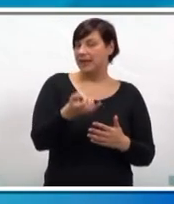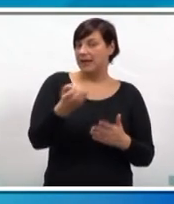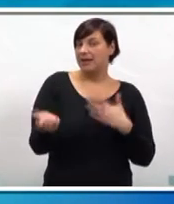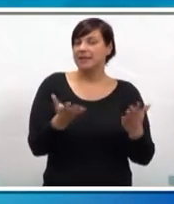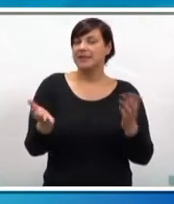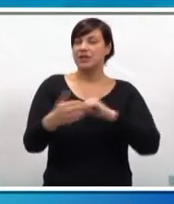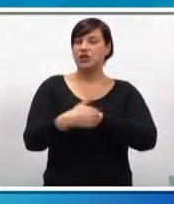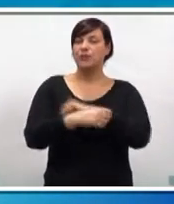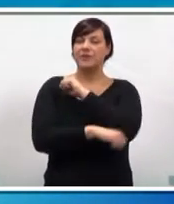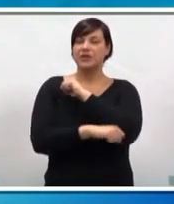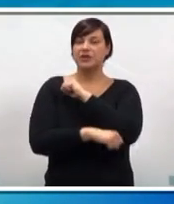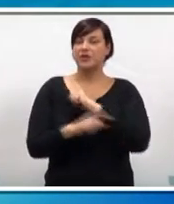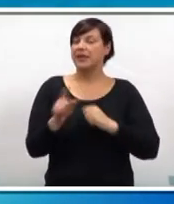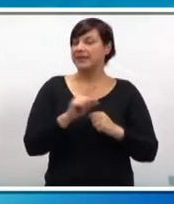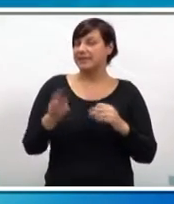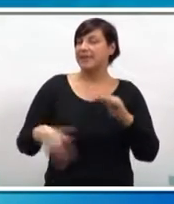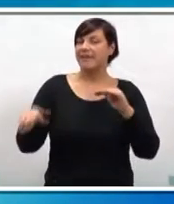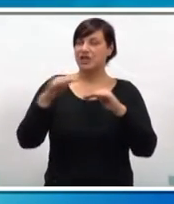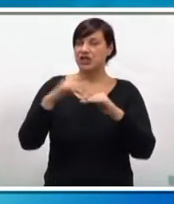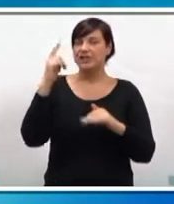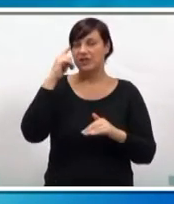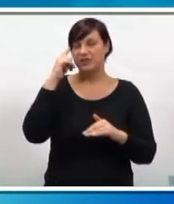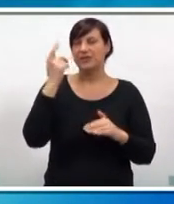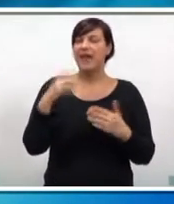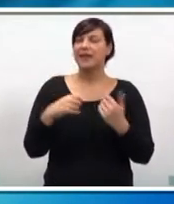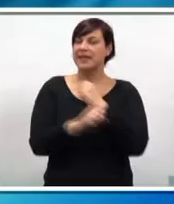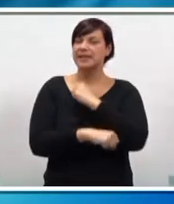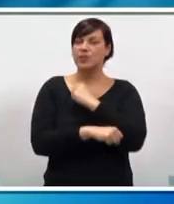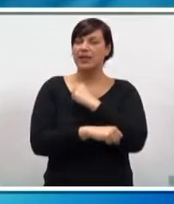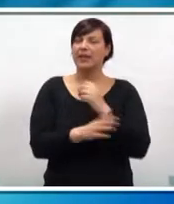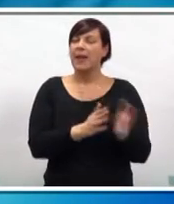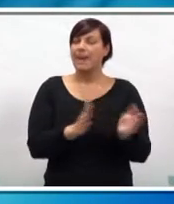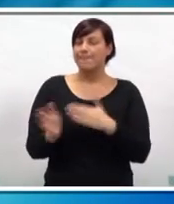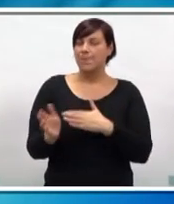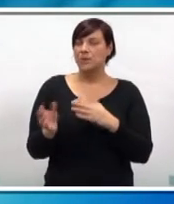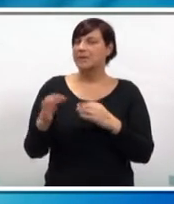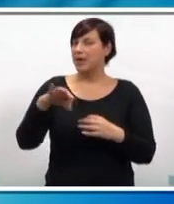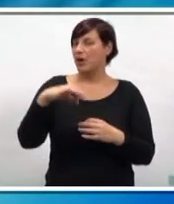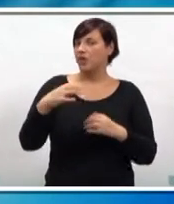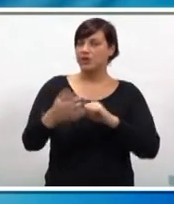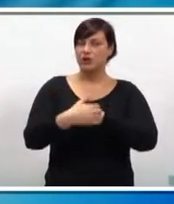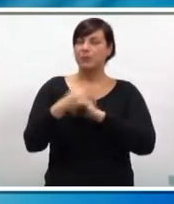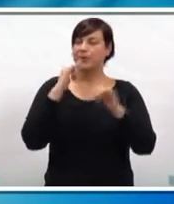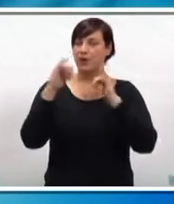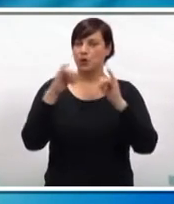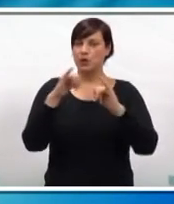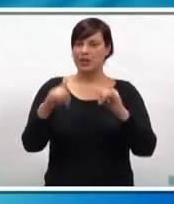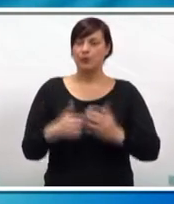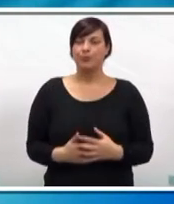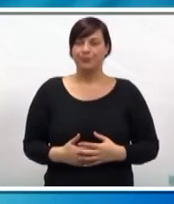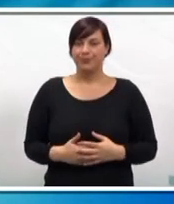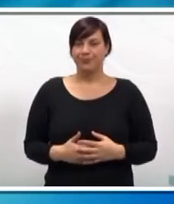pitanje zašto Dubrovačko se učilište ne inzistira na višoj razini znanja svojih studenta, posebno s obzirom na ovisnost Dubrovnika u turizmu.